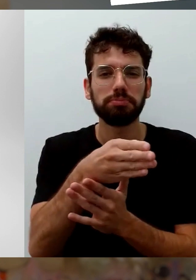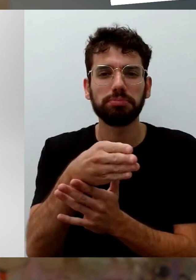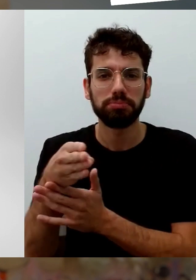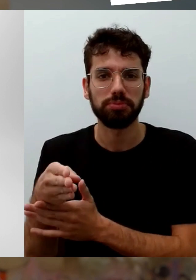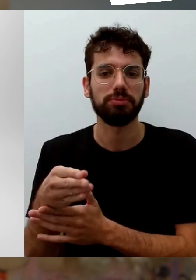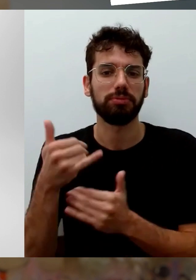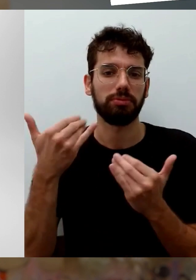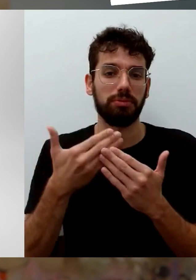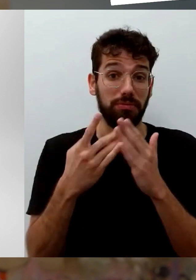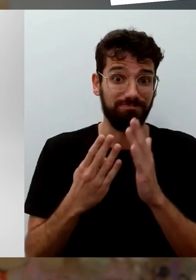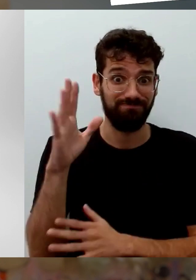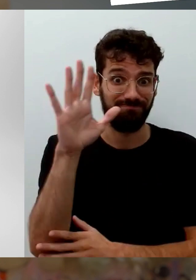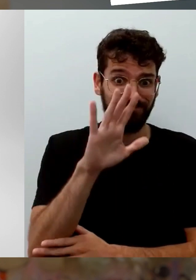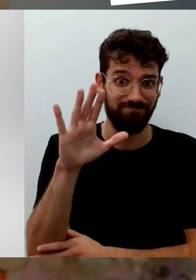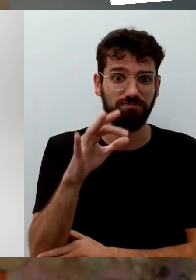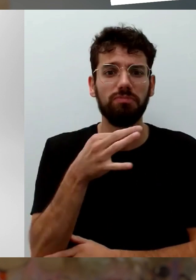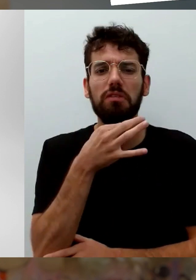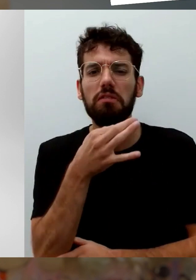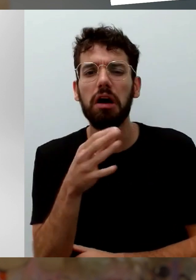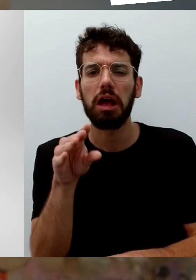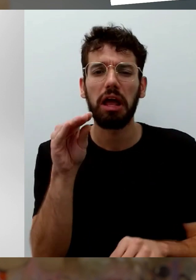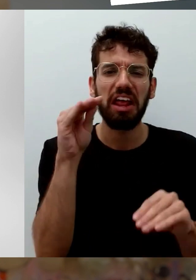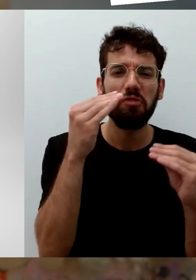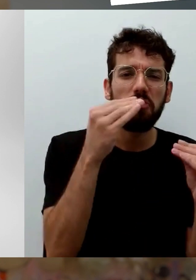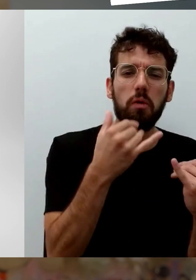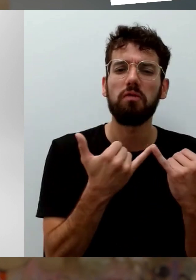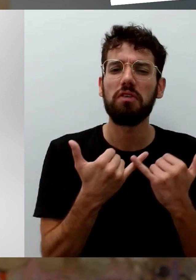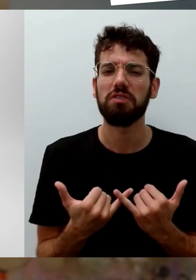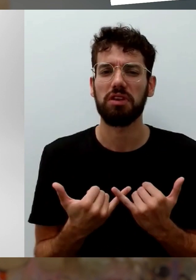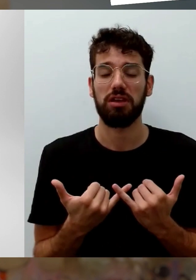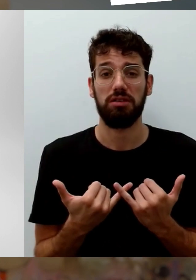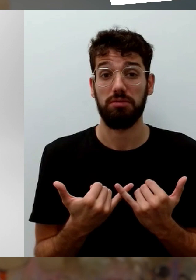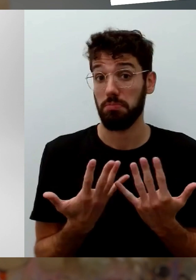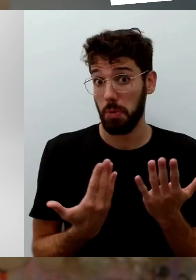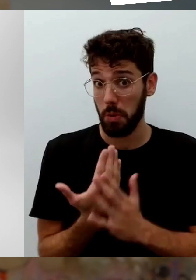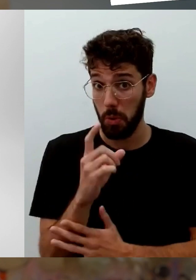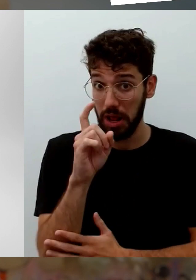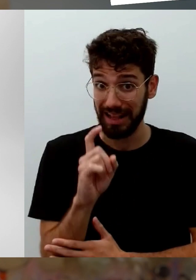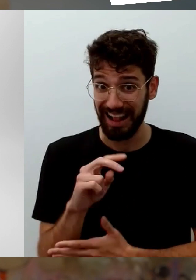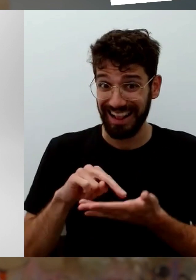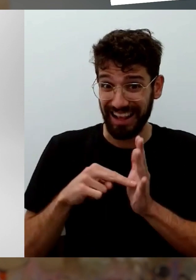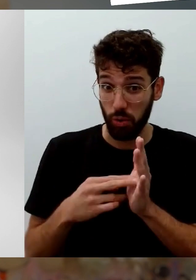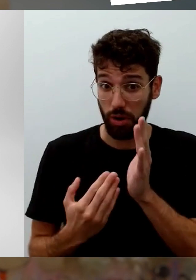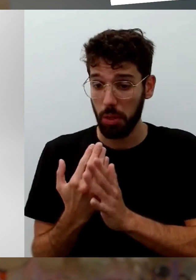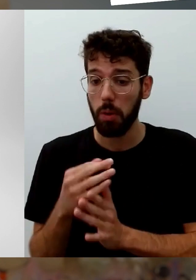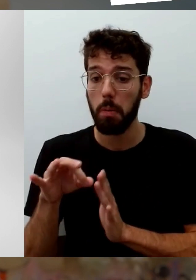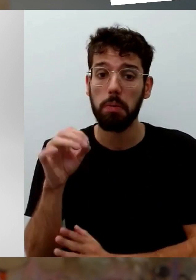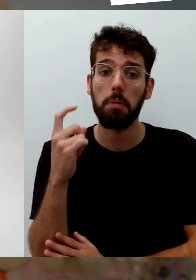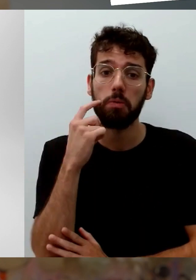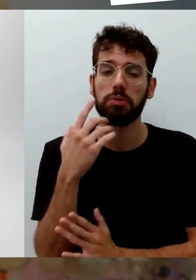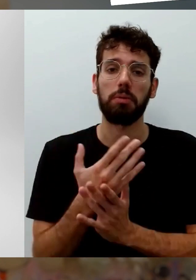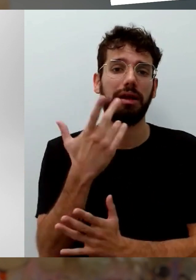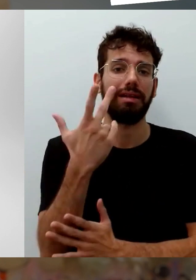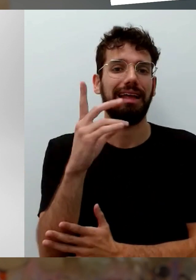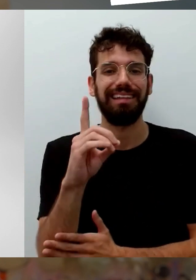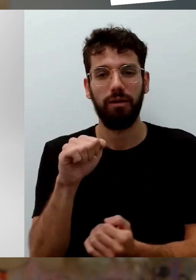Hansestadt zu informieren, sich beraten zu lassen oder auch digitale Technologien auszudivieren, wie drei Bilddrucker, VR